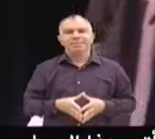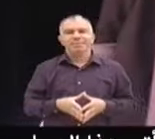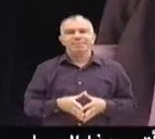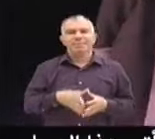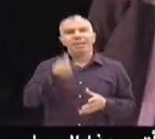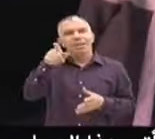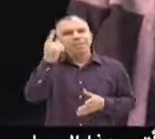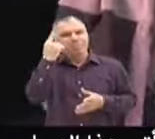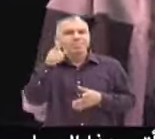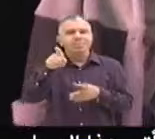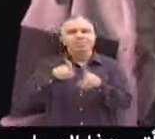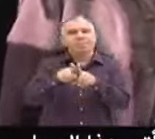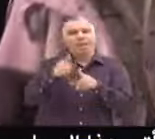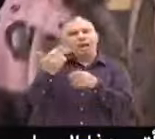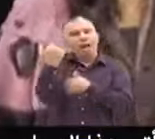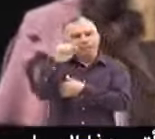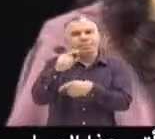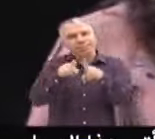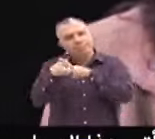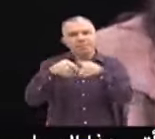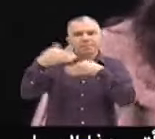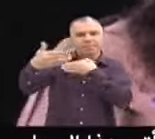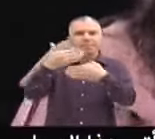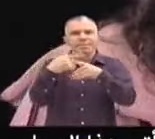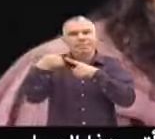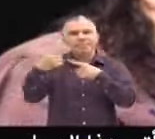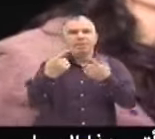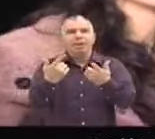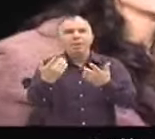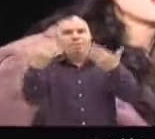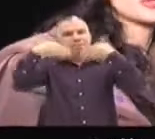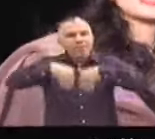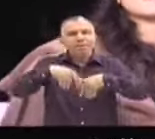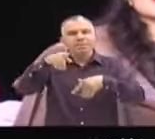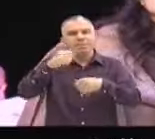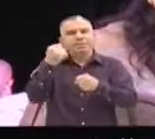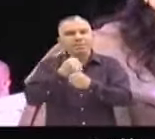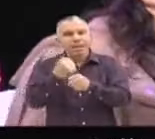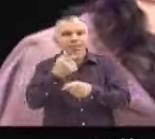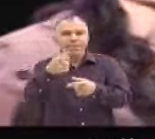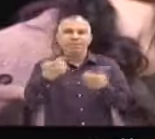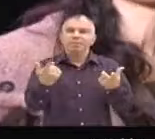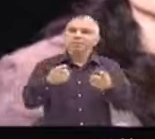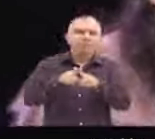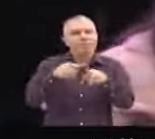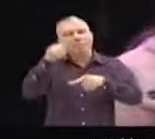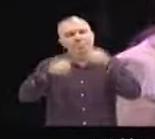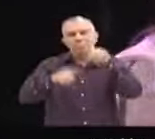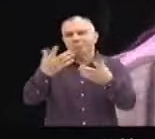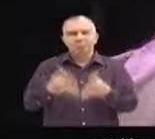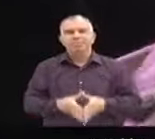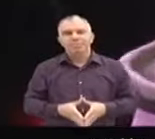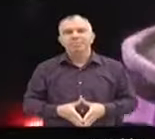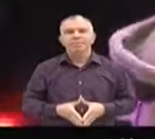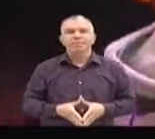Et aussi, il Spielberg aussi, qui nous aide un peu. Mais lui, il n'y aura peut-être pas ce soir. Parce qu'il n'a pas été nommé aux Oscars. Donc, du coup, il a peu